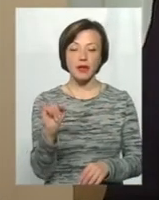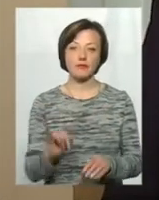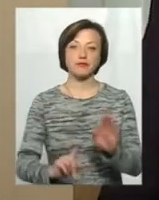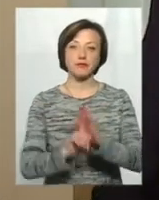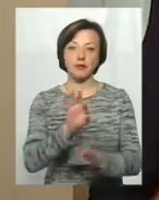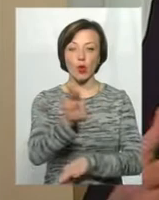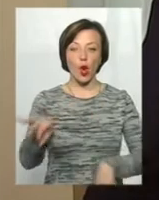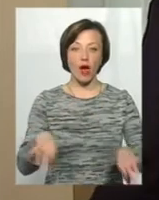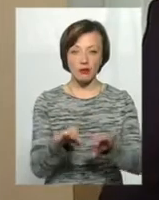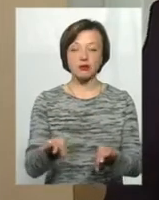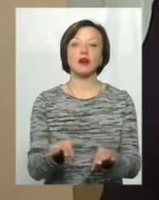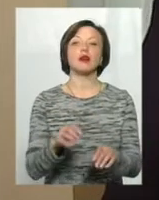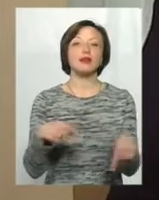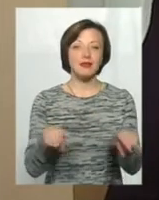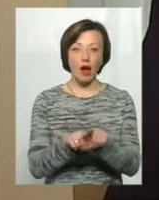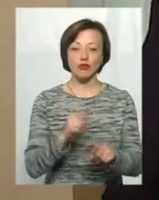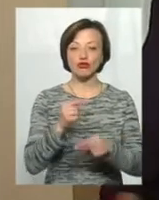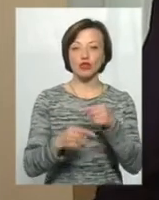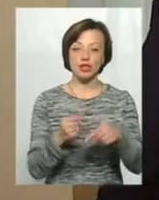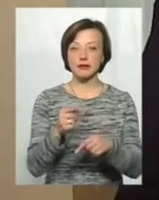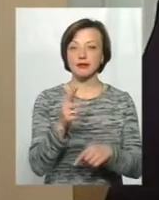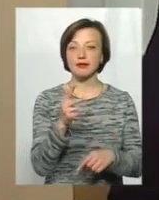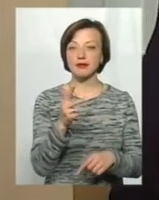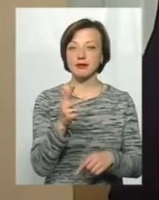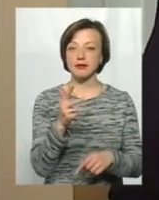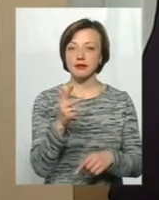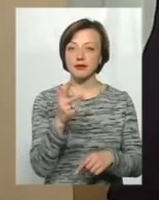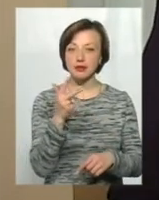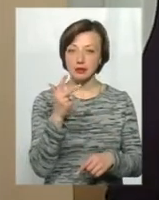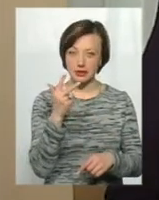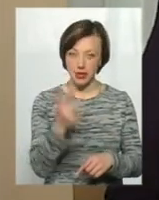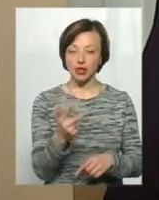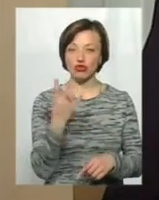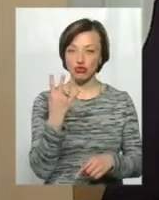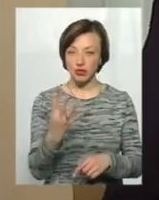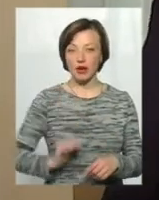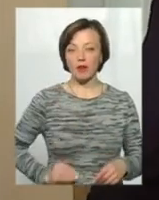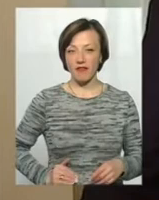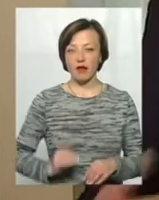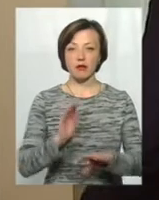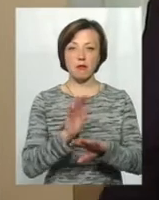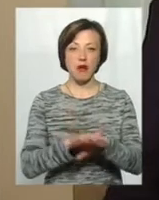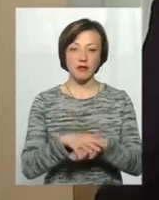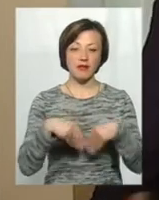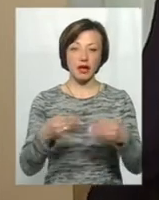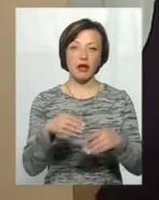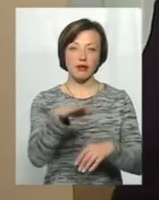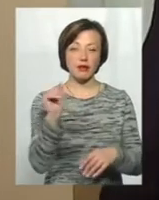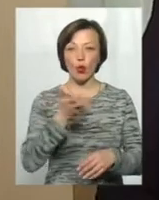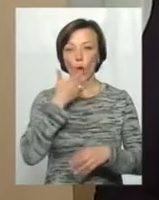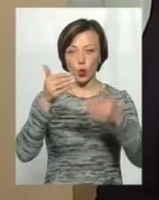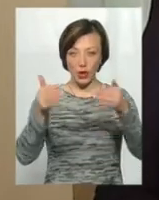Energy, який також через три чи вже чотири навіть на сьогоднішній день комерційних банків видає кредити для утеплення, для